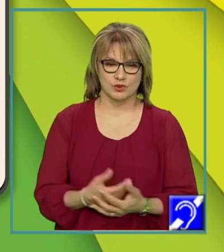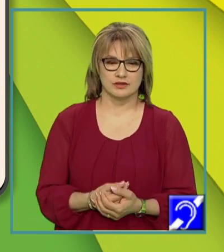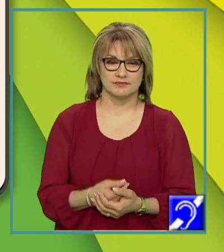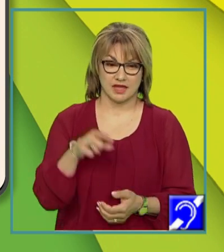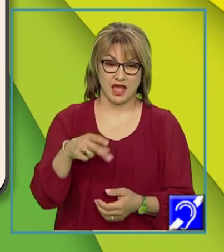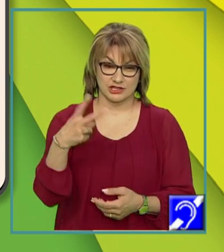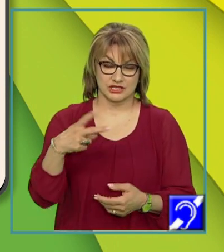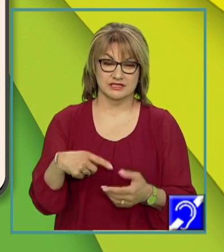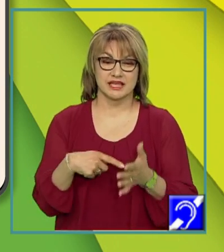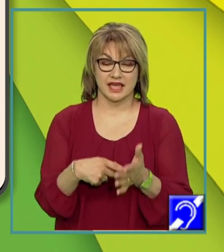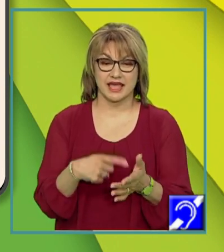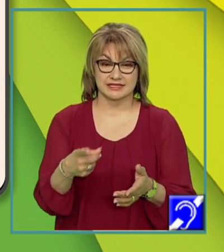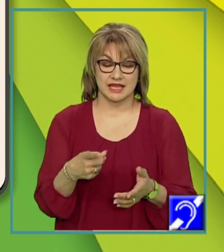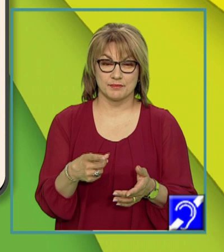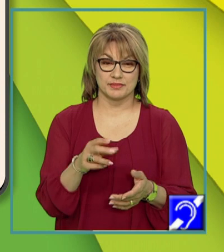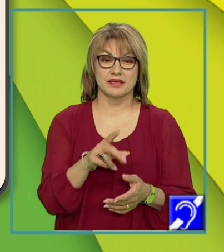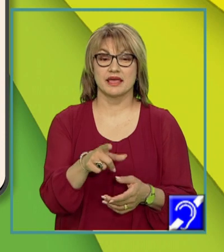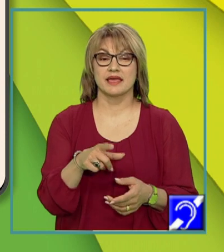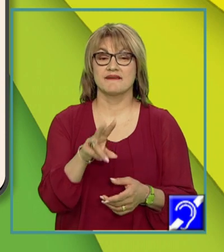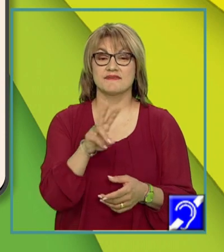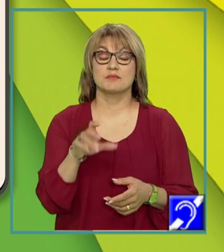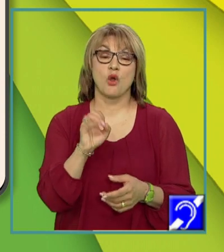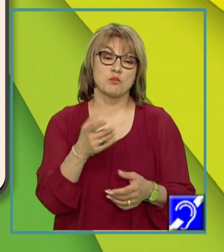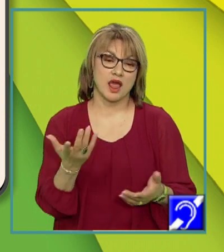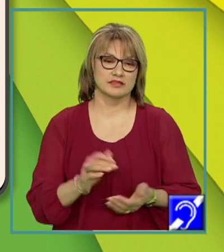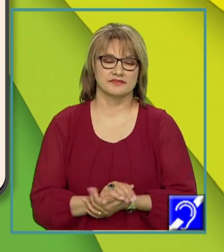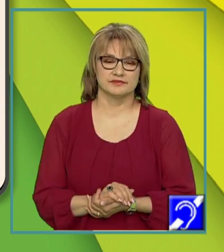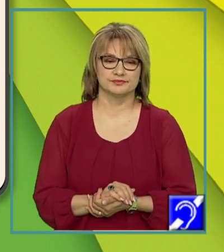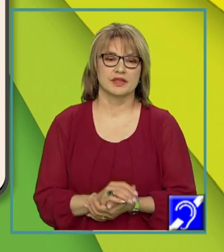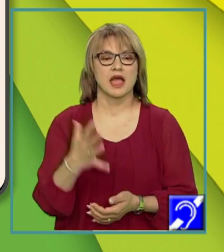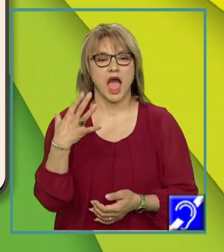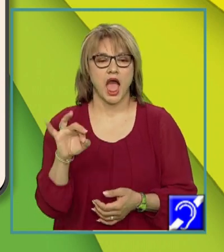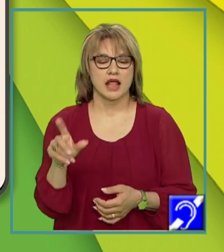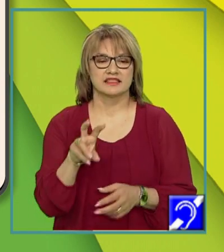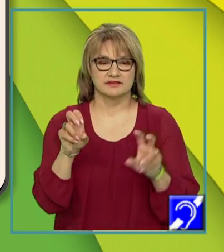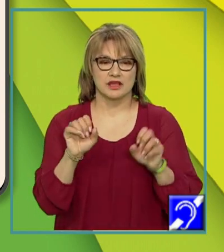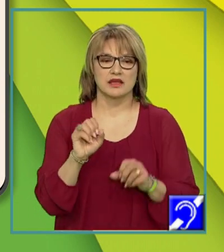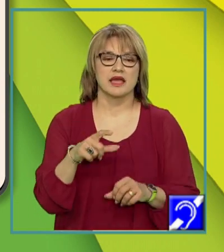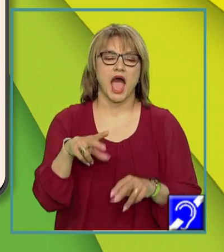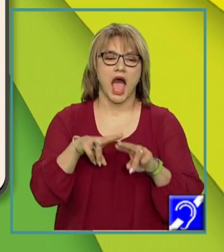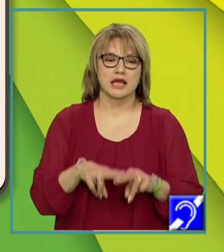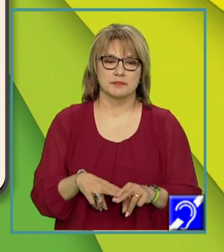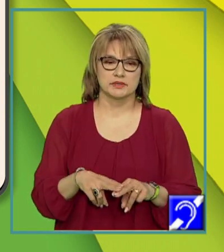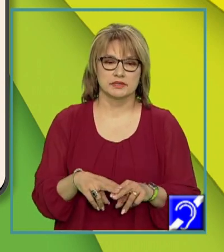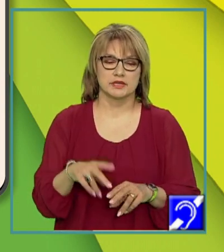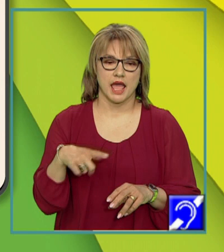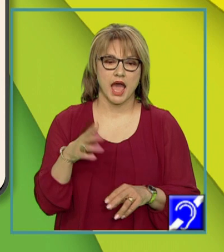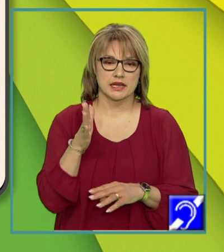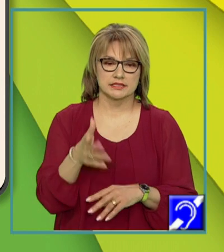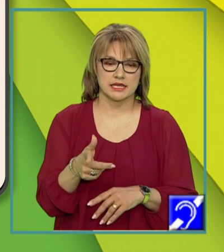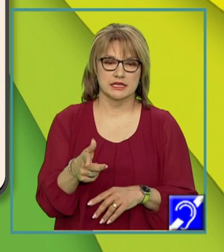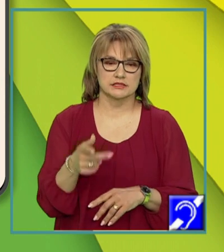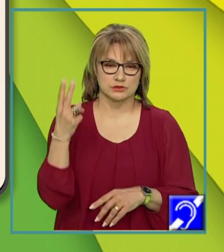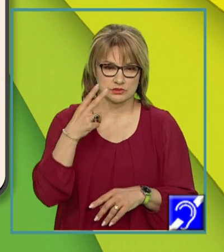verbul a însemna este copulativ. Un alt verb copulativ este a rămâne când are sensul de a-și